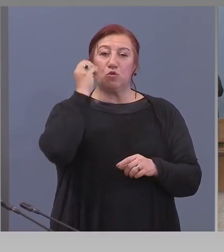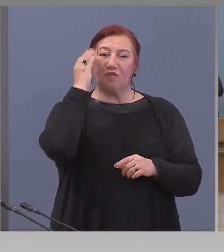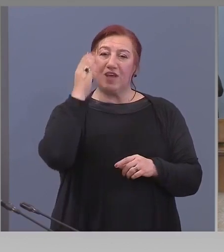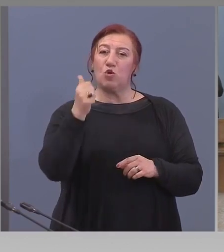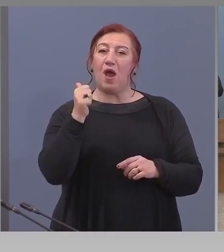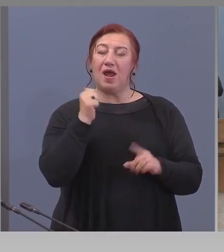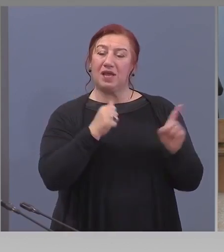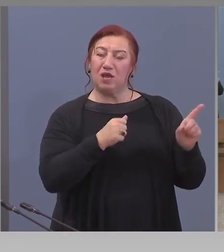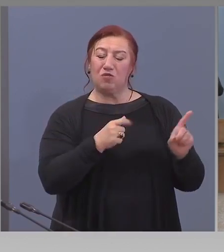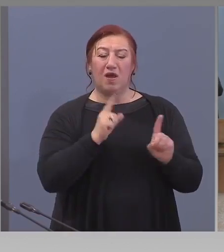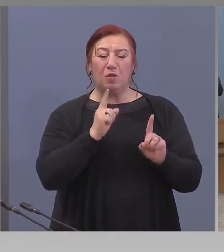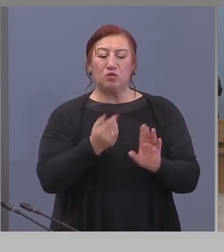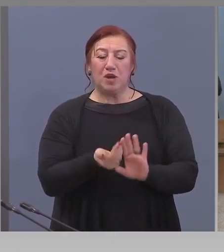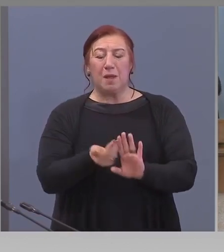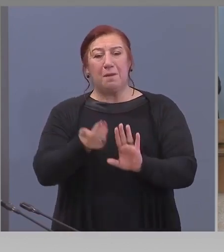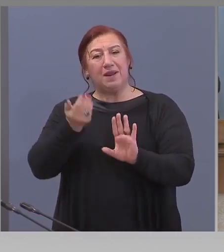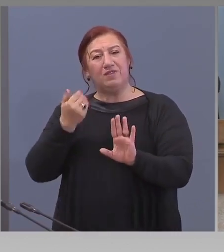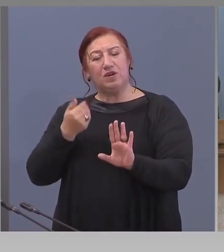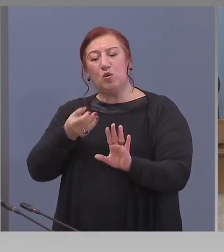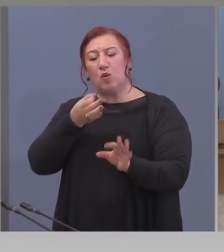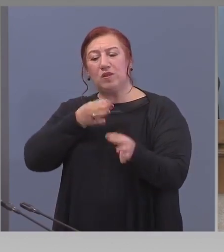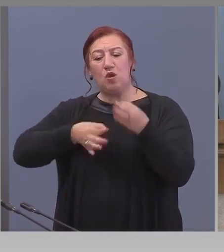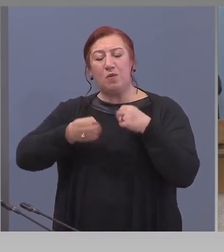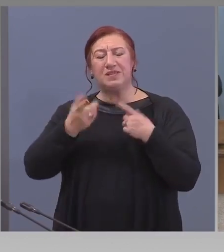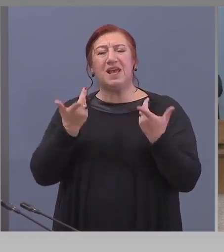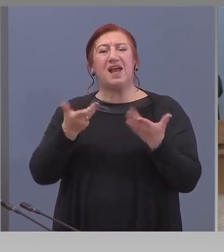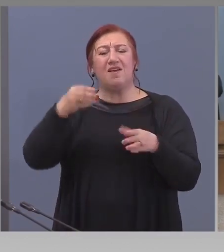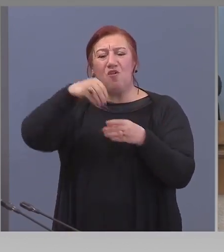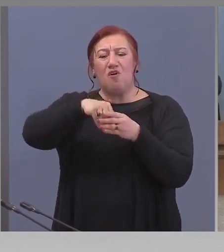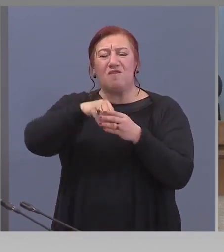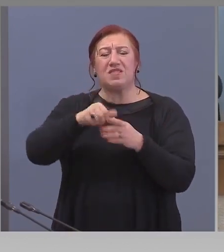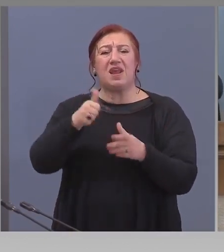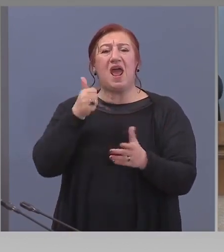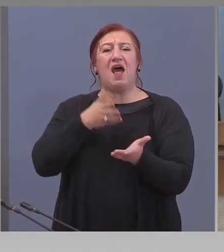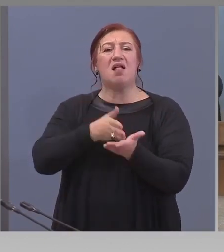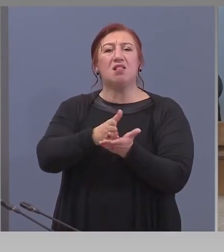предварително какво ще има в този алгоритъм. Благодаря.